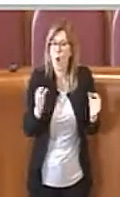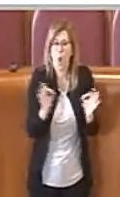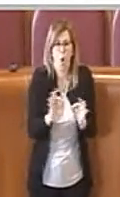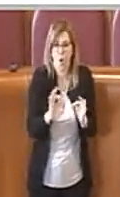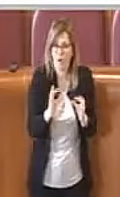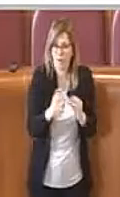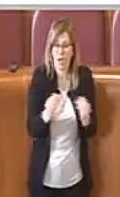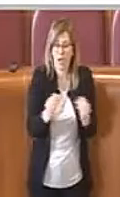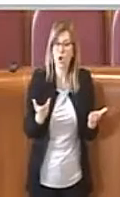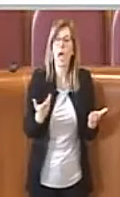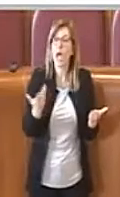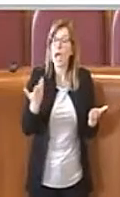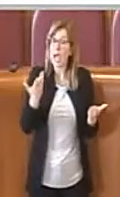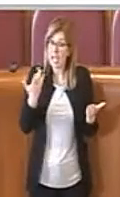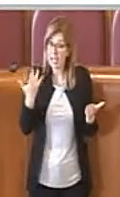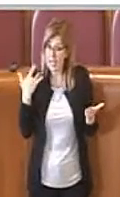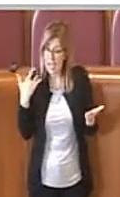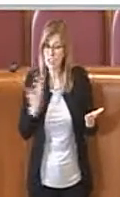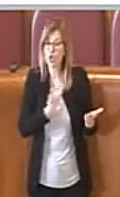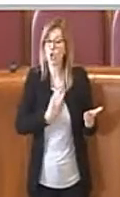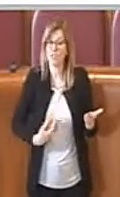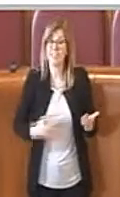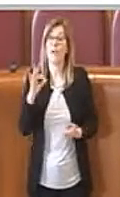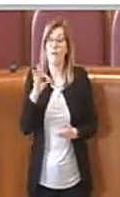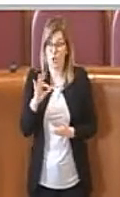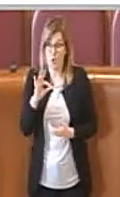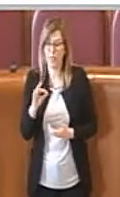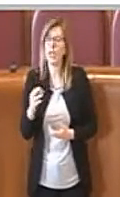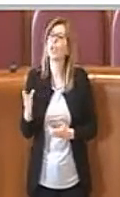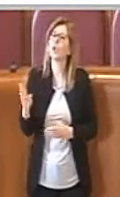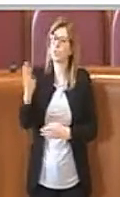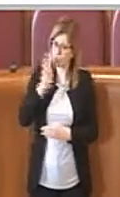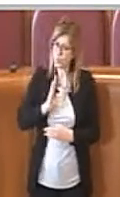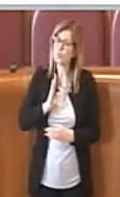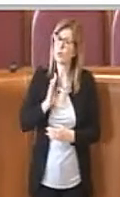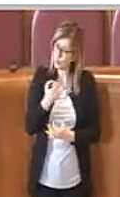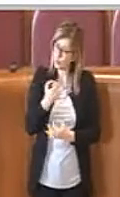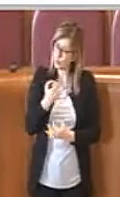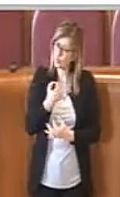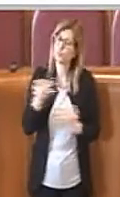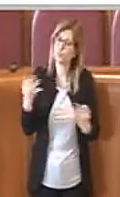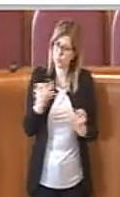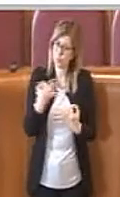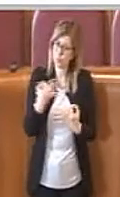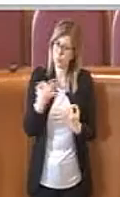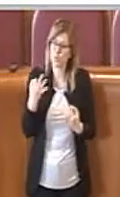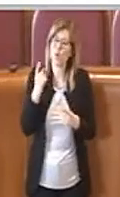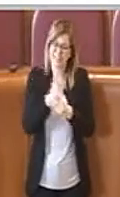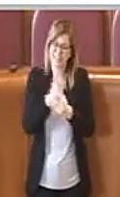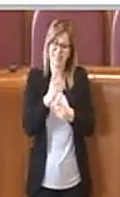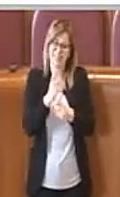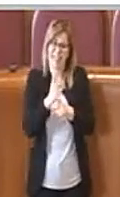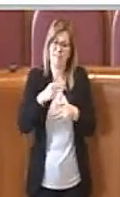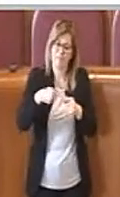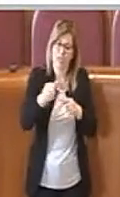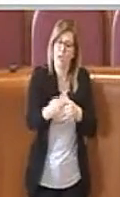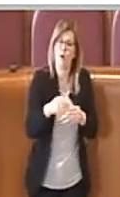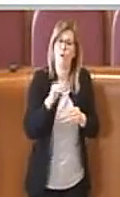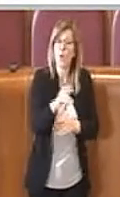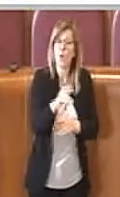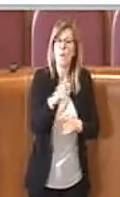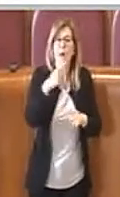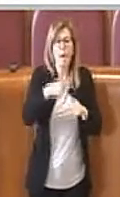grazie al consiglier Figlomeni che ci suggerisce sicuramente una strada giusta da dover prendere, ma anche negli anni